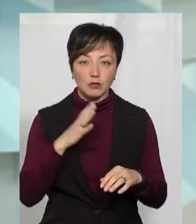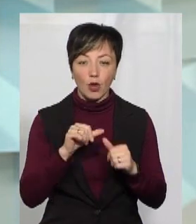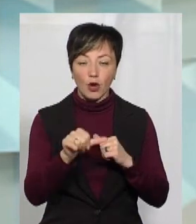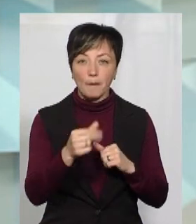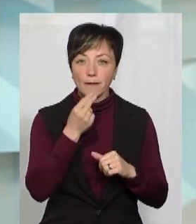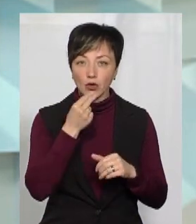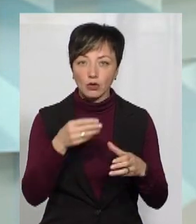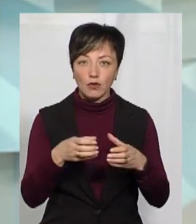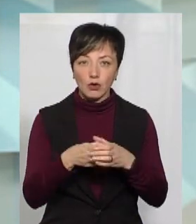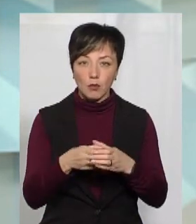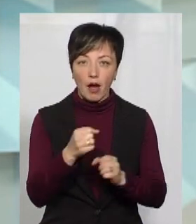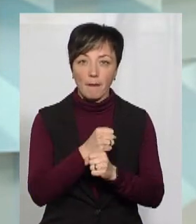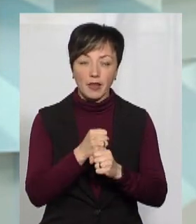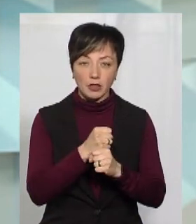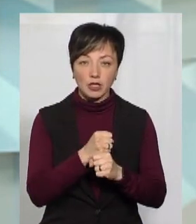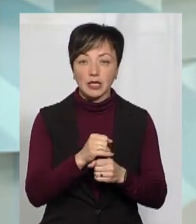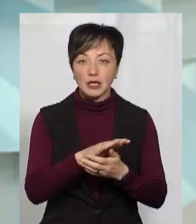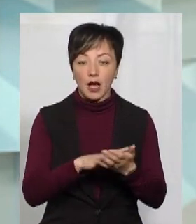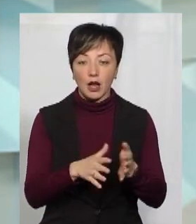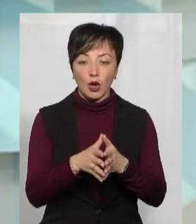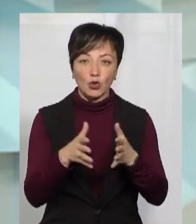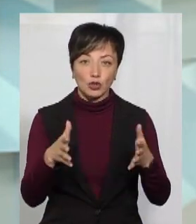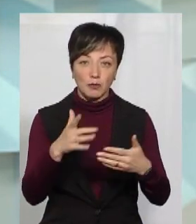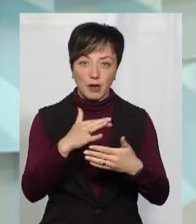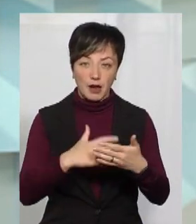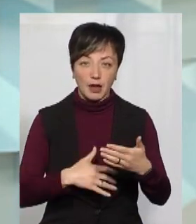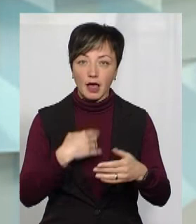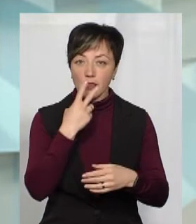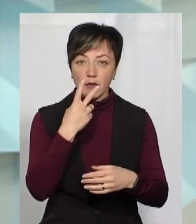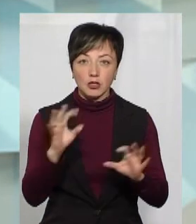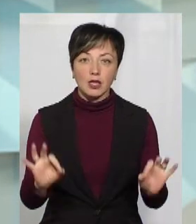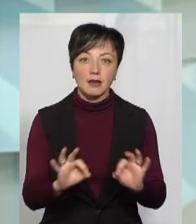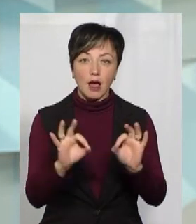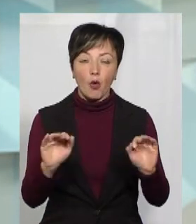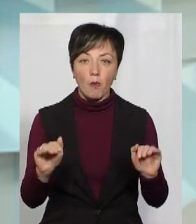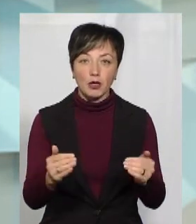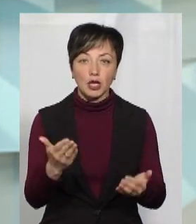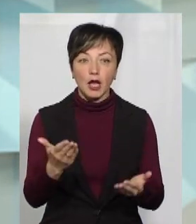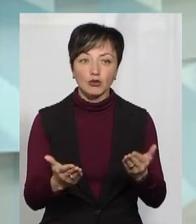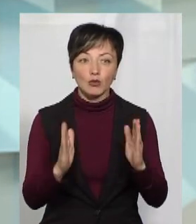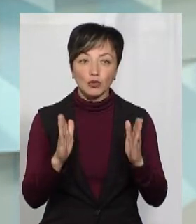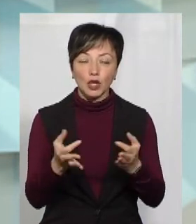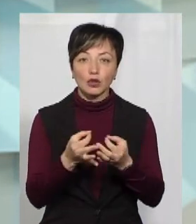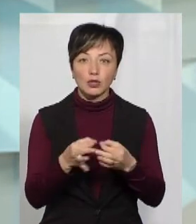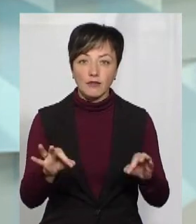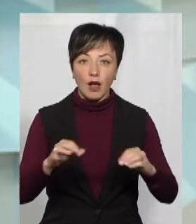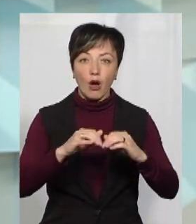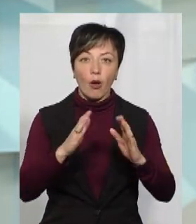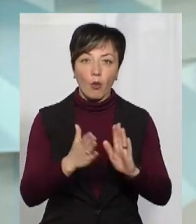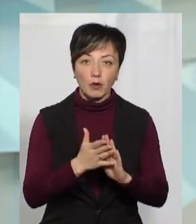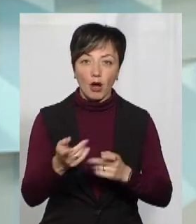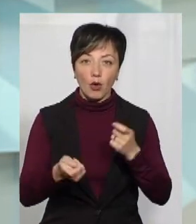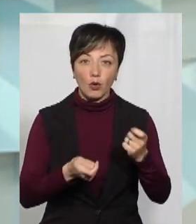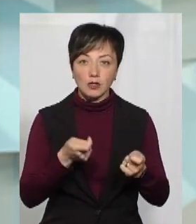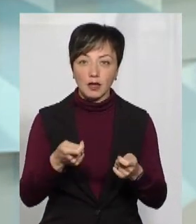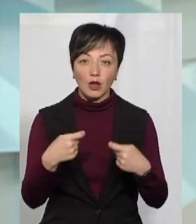продуктових груп і аптечних, далі розширюється цей перелік. Тому я не бачу ніяких обмежень, що якщо буде дозволено оптову і